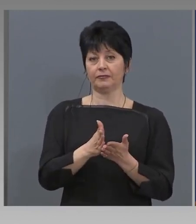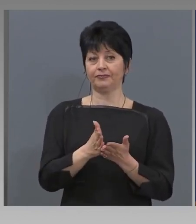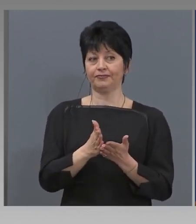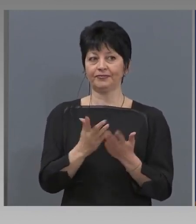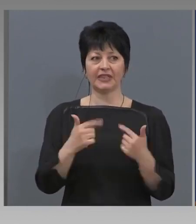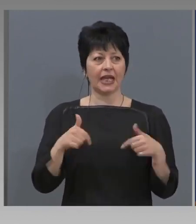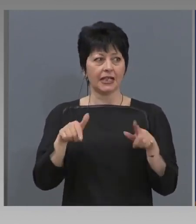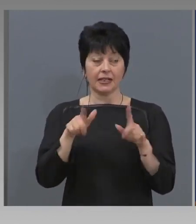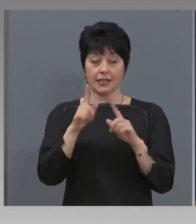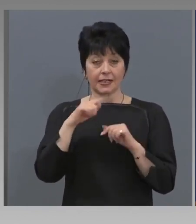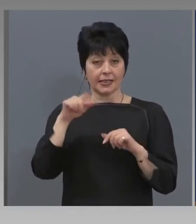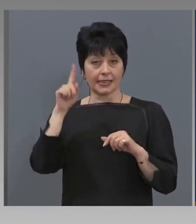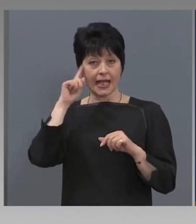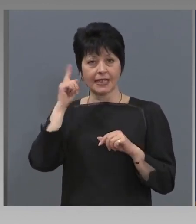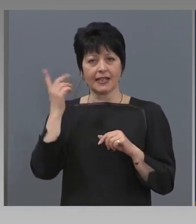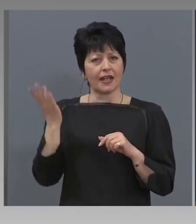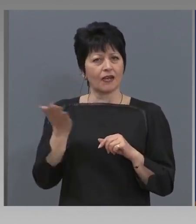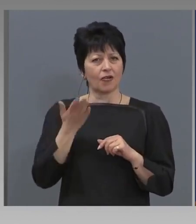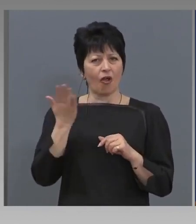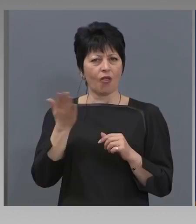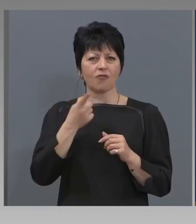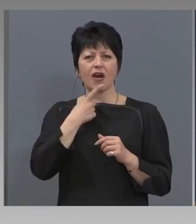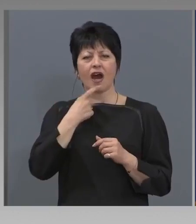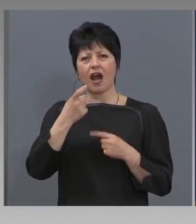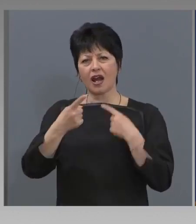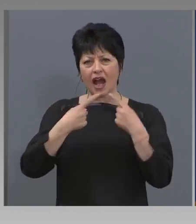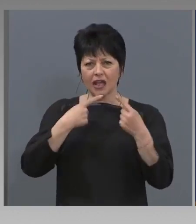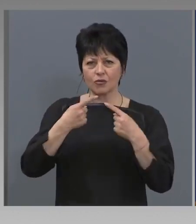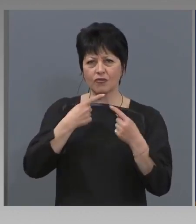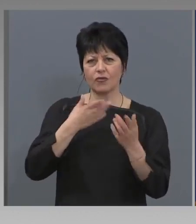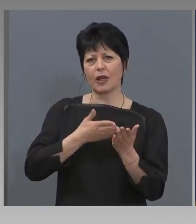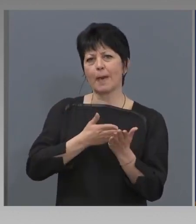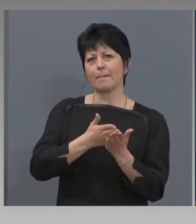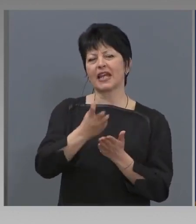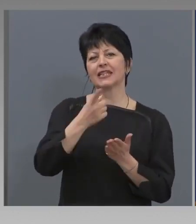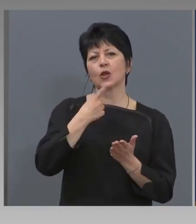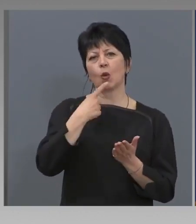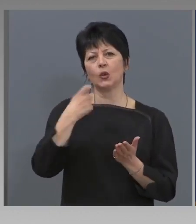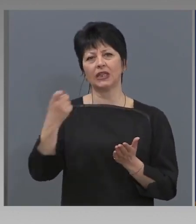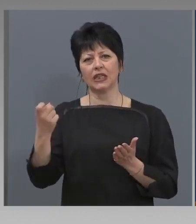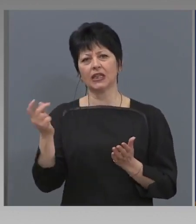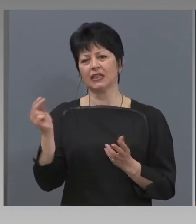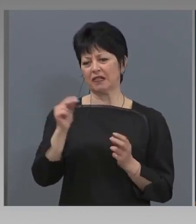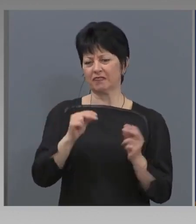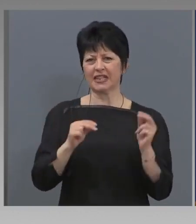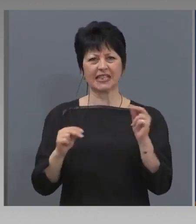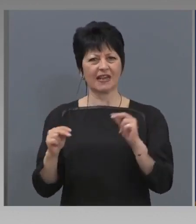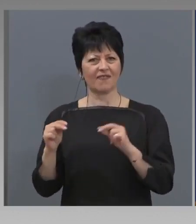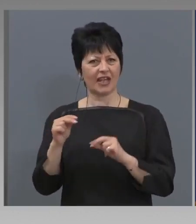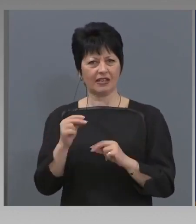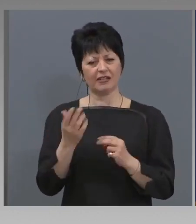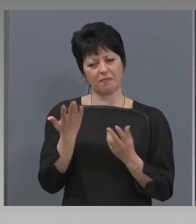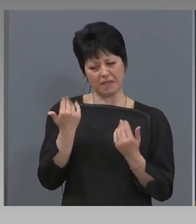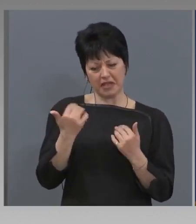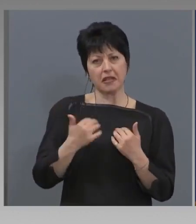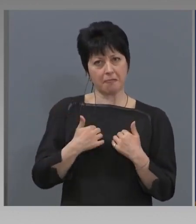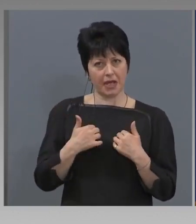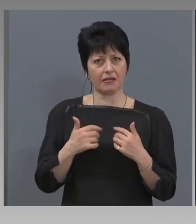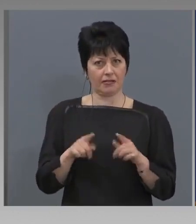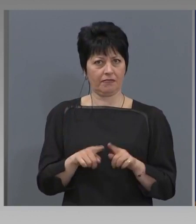знаете ли колко разговори през годините, може да видите през съветите, които са минали и много преди мене, разбира се,